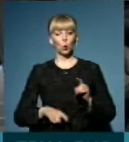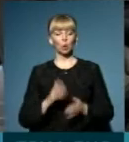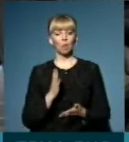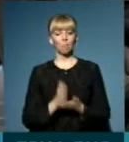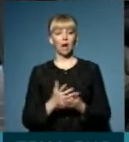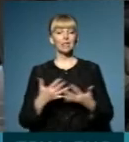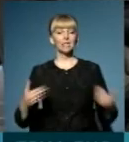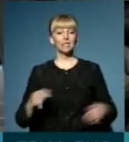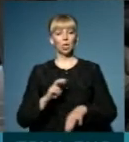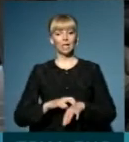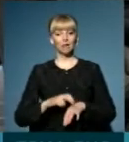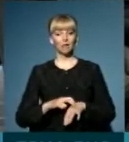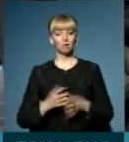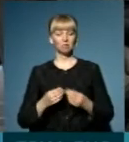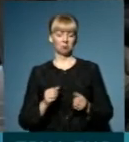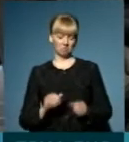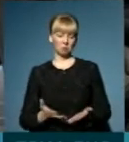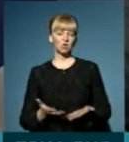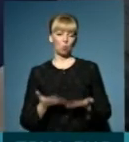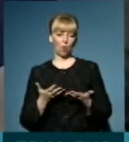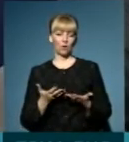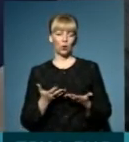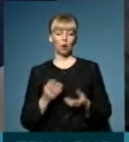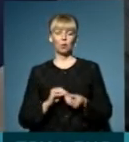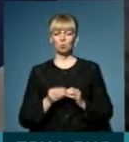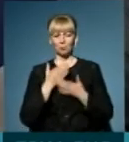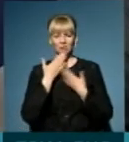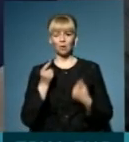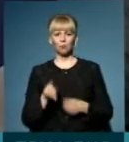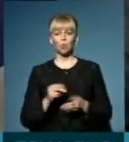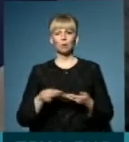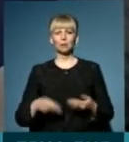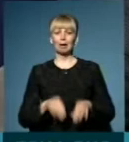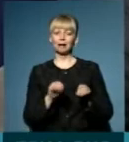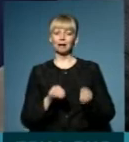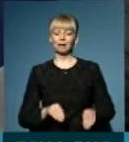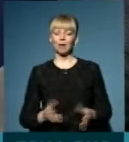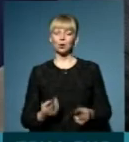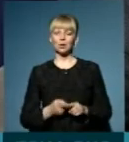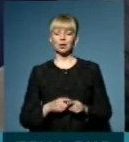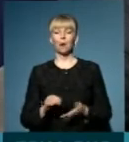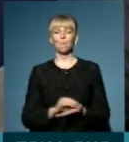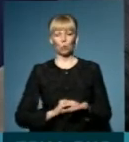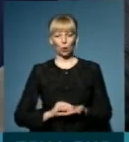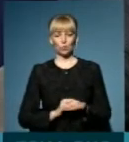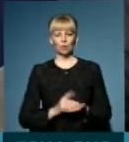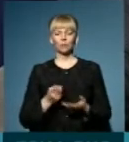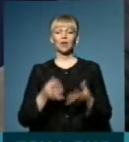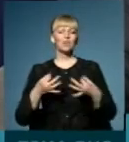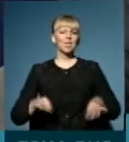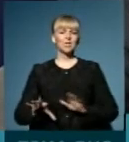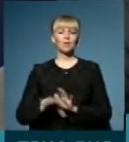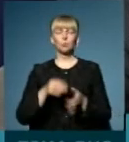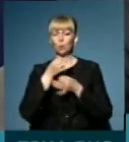мати різних лікарів? Безумовно, безумовно. Тобто проблем немає в тому, що підписати декларацію. Повторю, це вільний